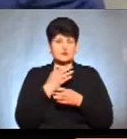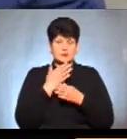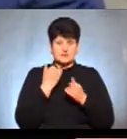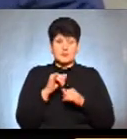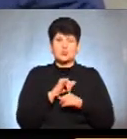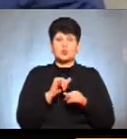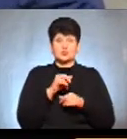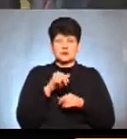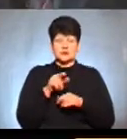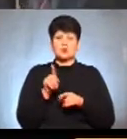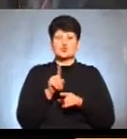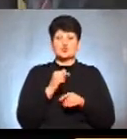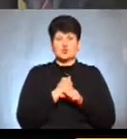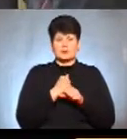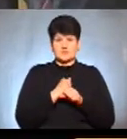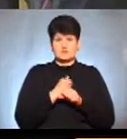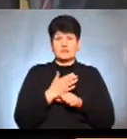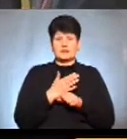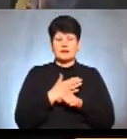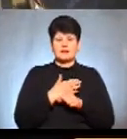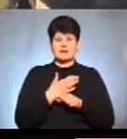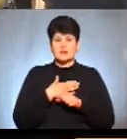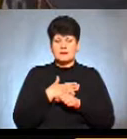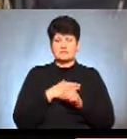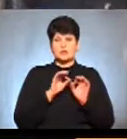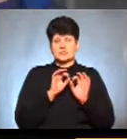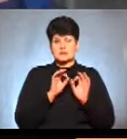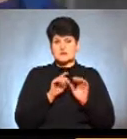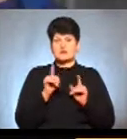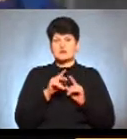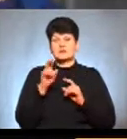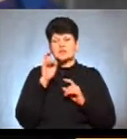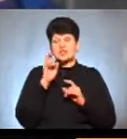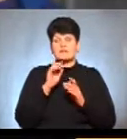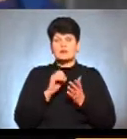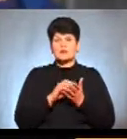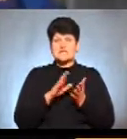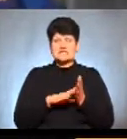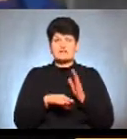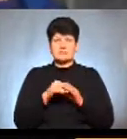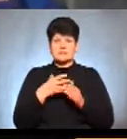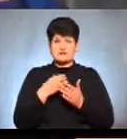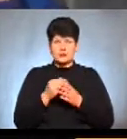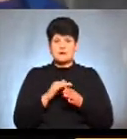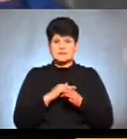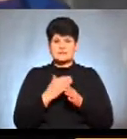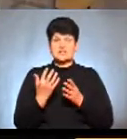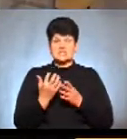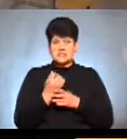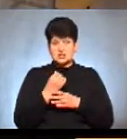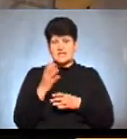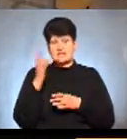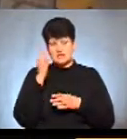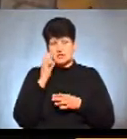Ну куди йти? Що робити? Нам Людмила Ярмолай розповіла, що в державному реєстрі виборців своє прізвище знайшла і вважала,